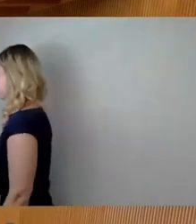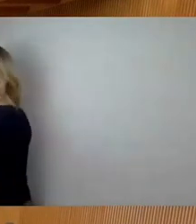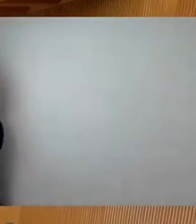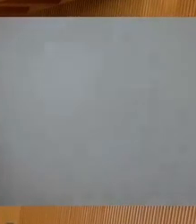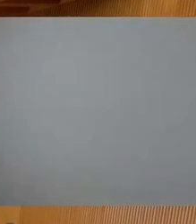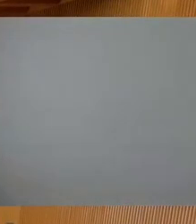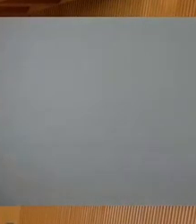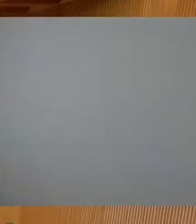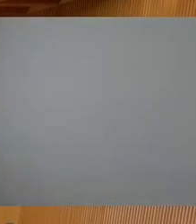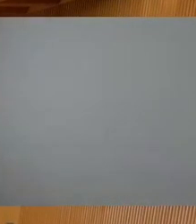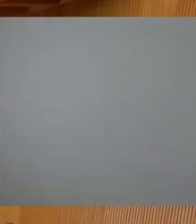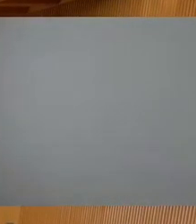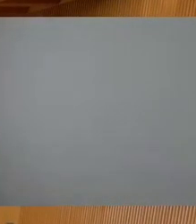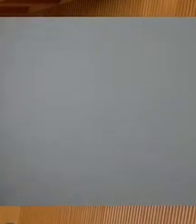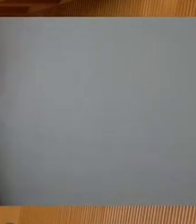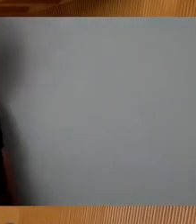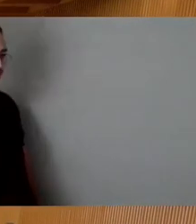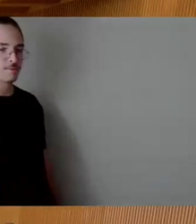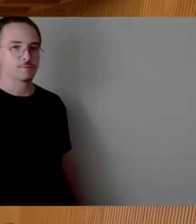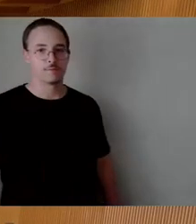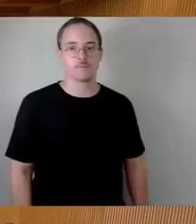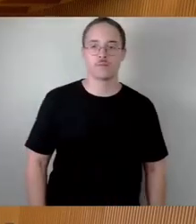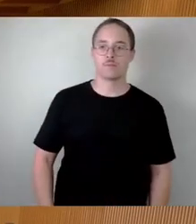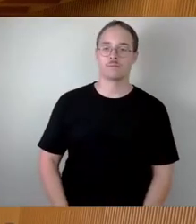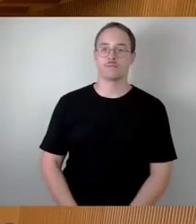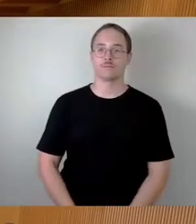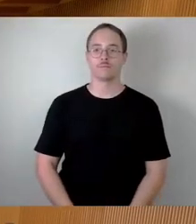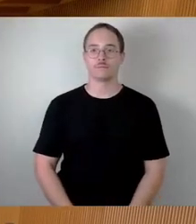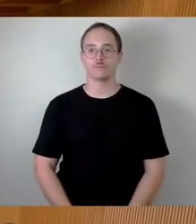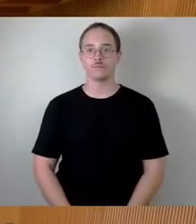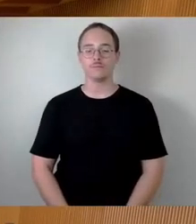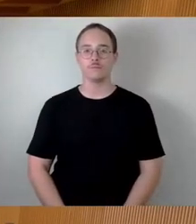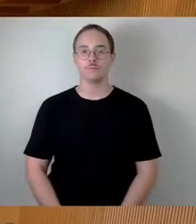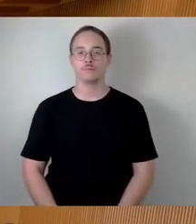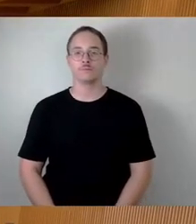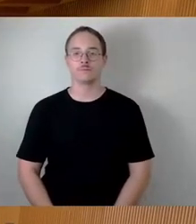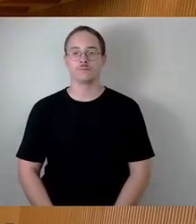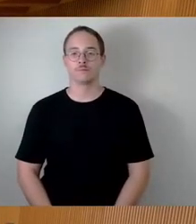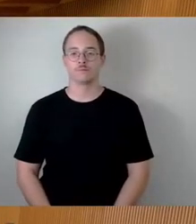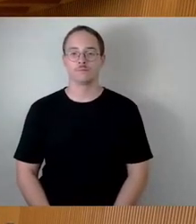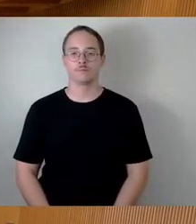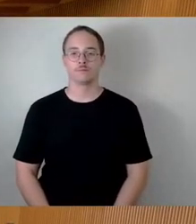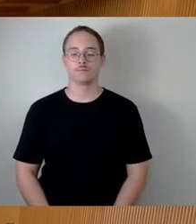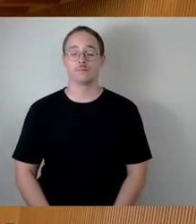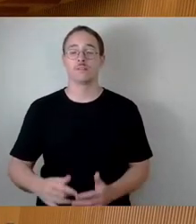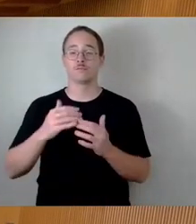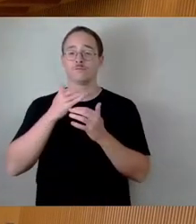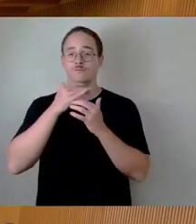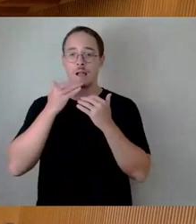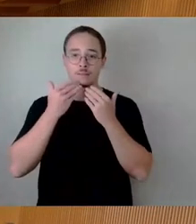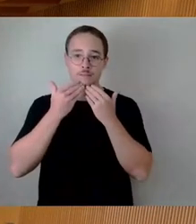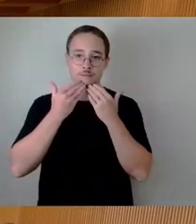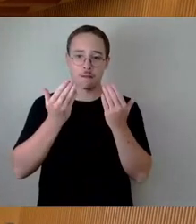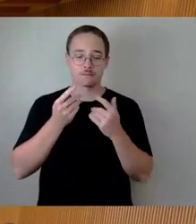So, Frau Dr. Wiss, auch mal was dazu. Ja, vielen Dank. Der Antrag ist jetzt